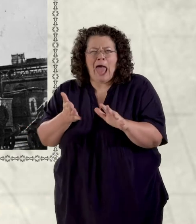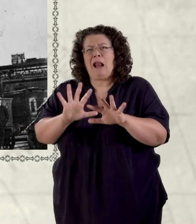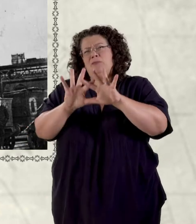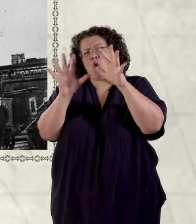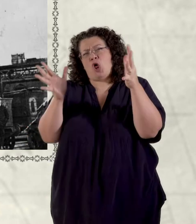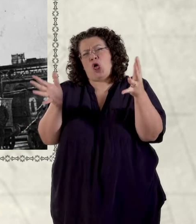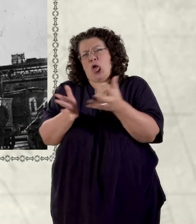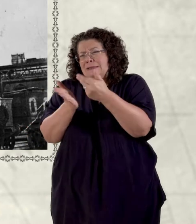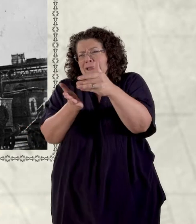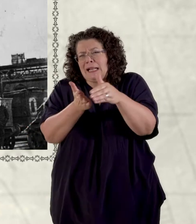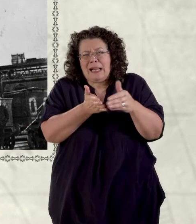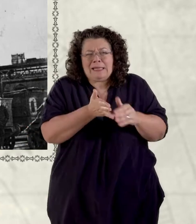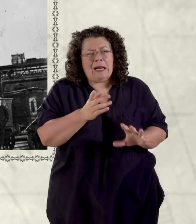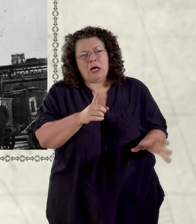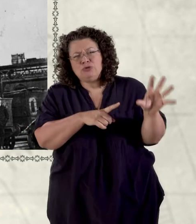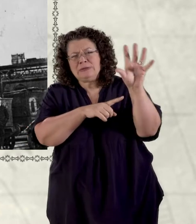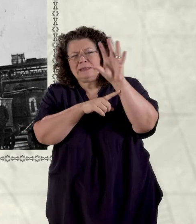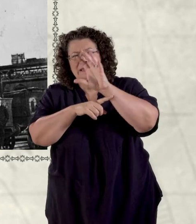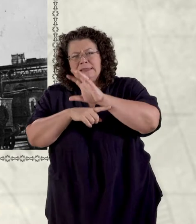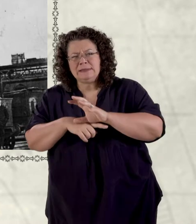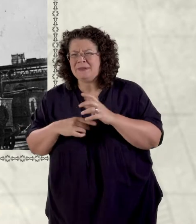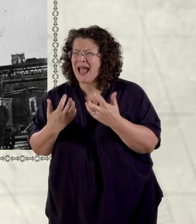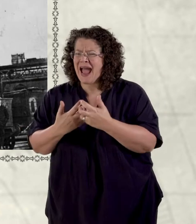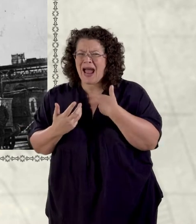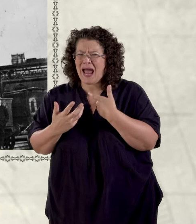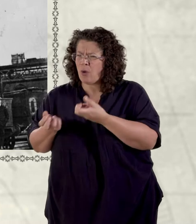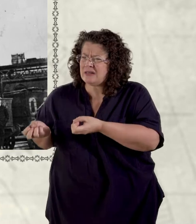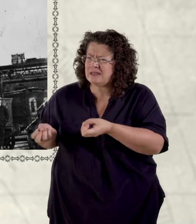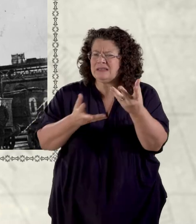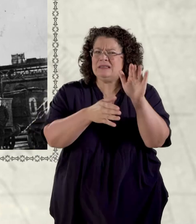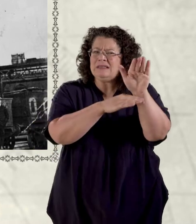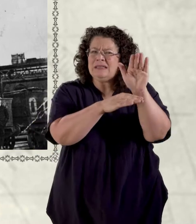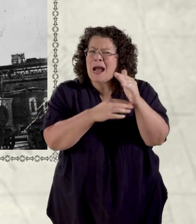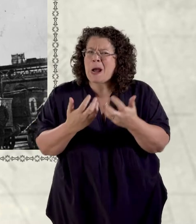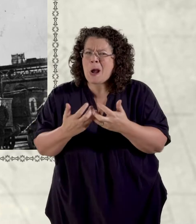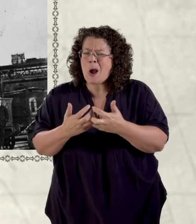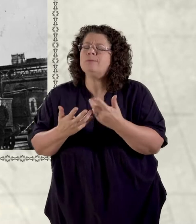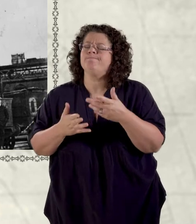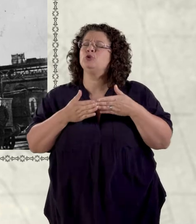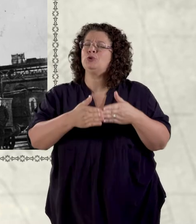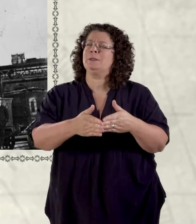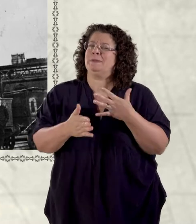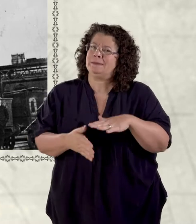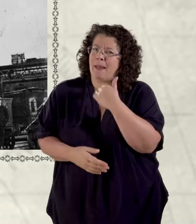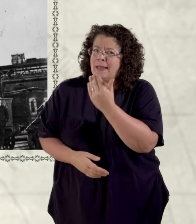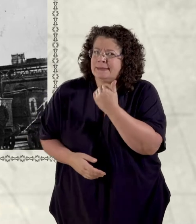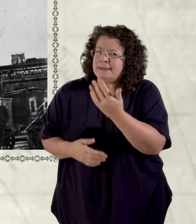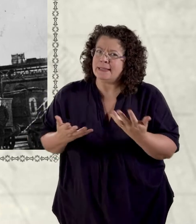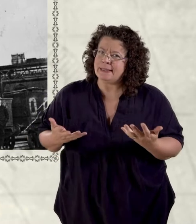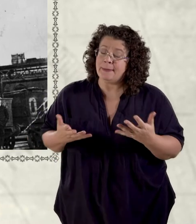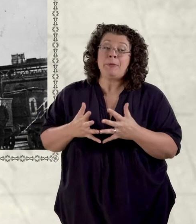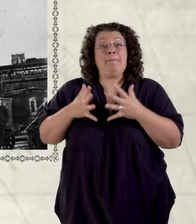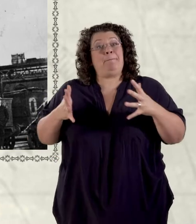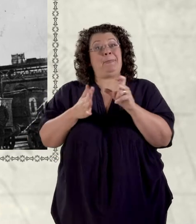gyd. Ond sut o'n i mynd i allforio'r glô? Llonge. A nifer ohonyn nhw. Y docie